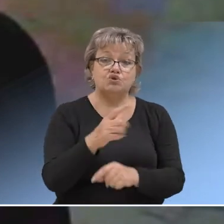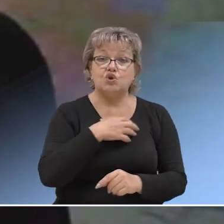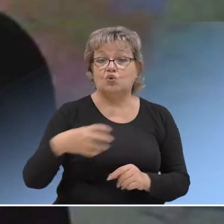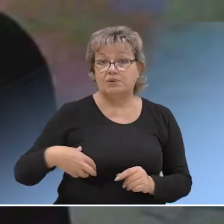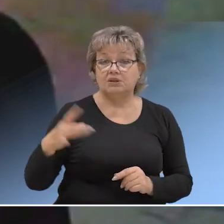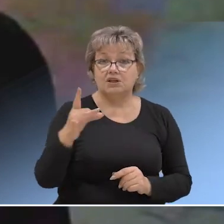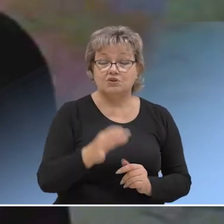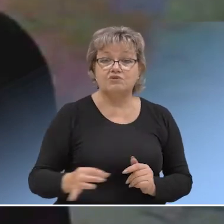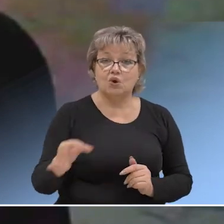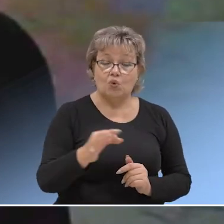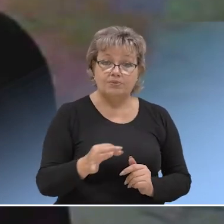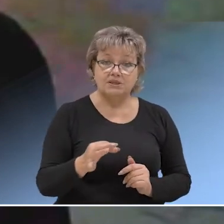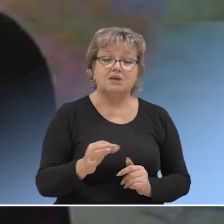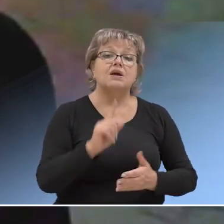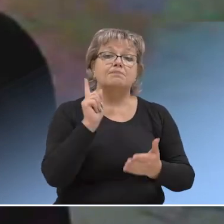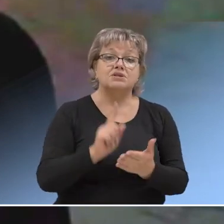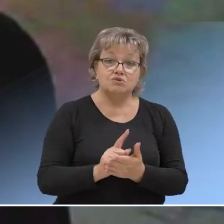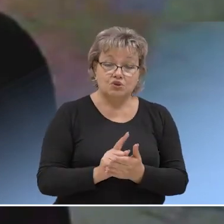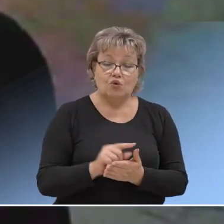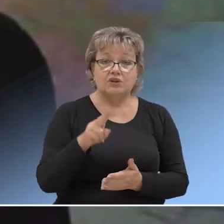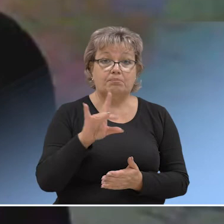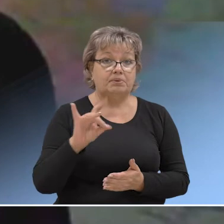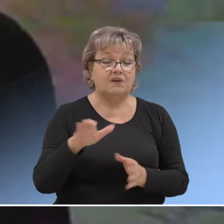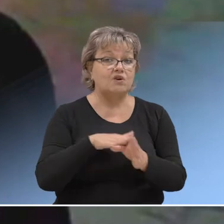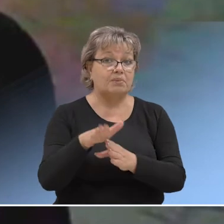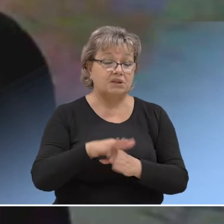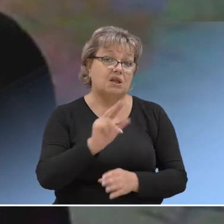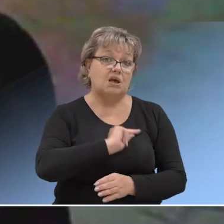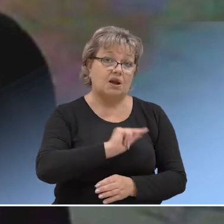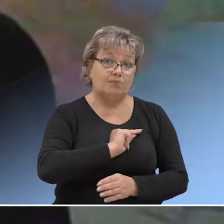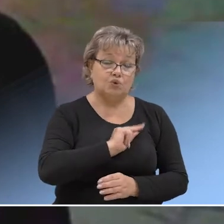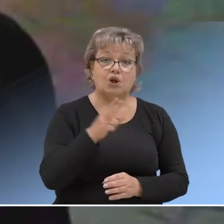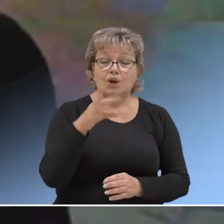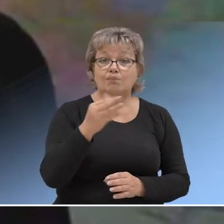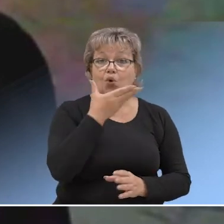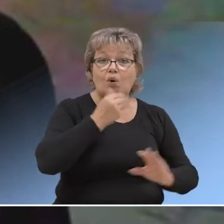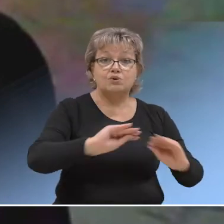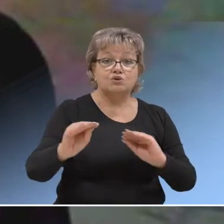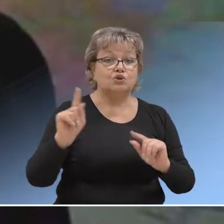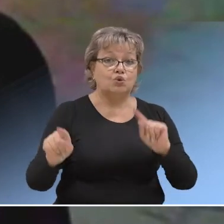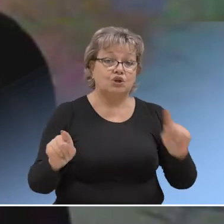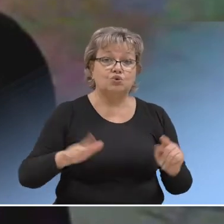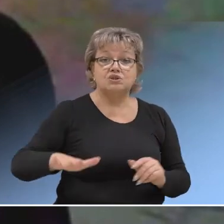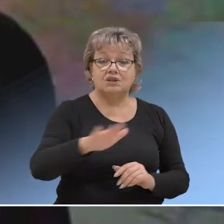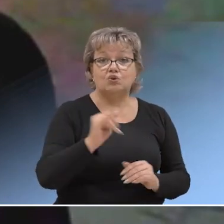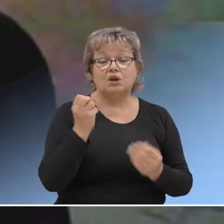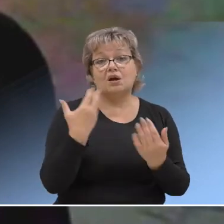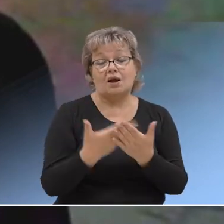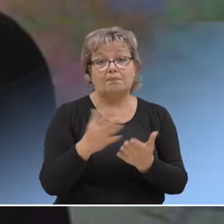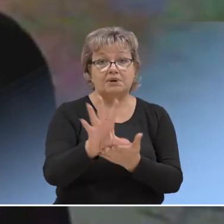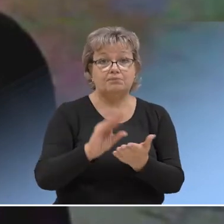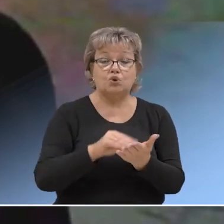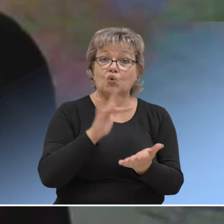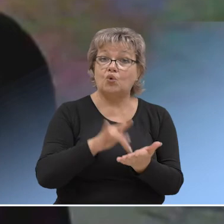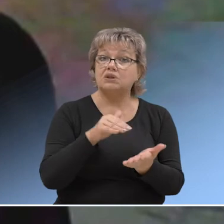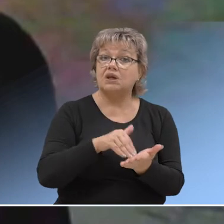поручению губернатора Ростовской области, безусловно, при выполнении работ по обустройству той или иной территории, как, к примеру,